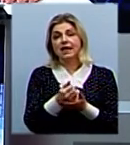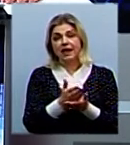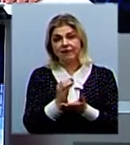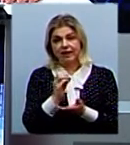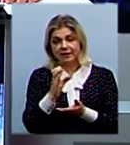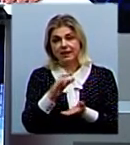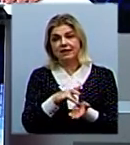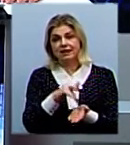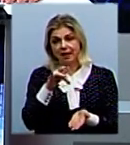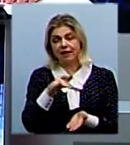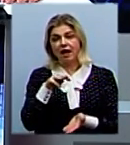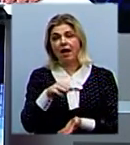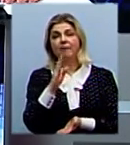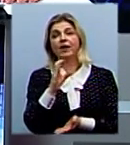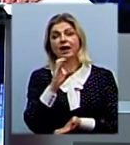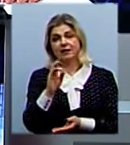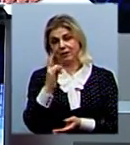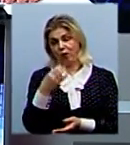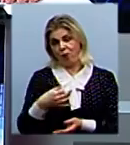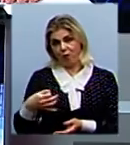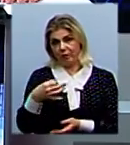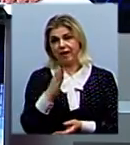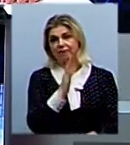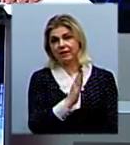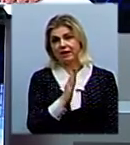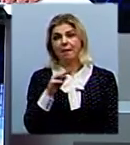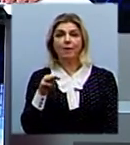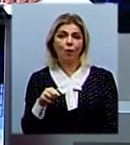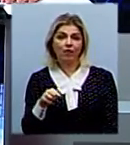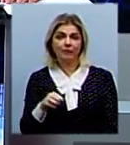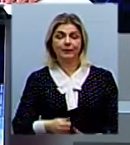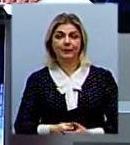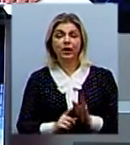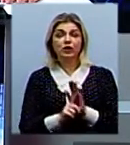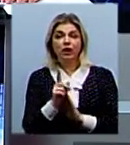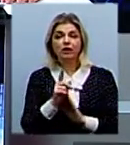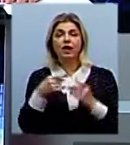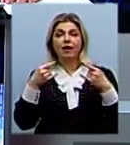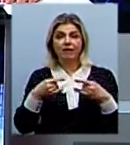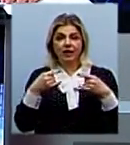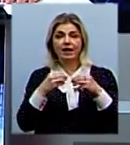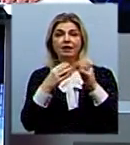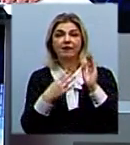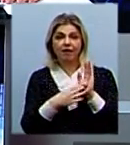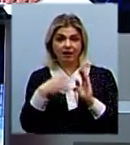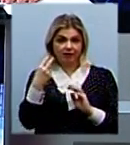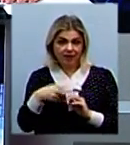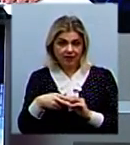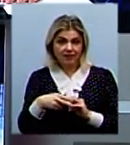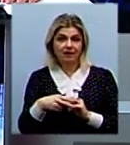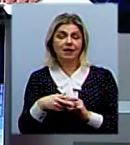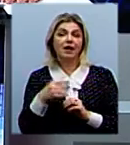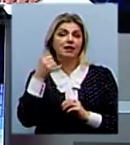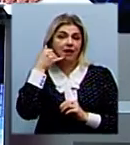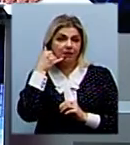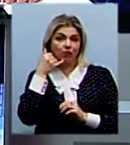сервісного центру МВС в Миколаївській області Василем Міховим. Початок прямого ефіру о 19.20 –